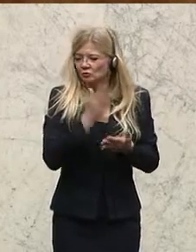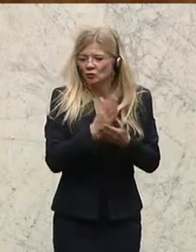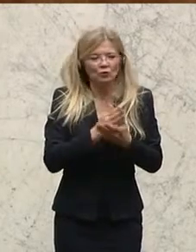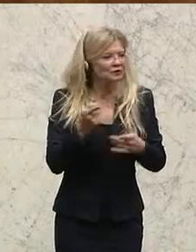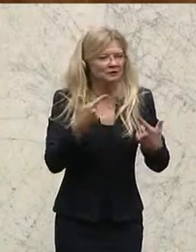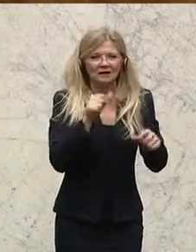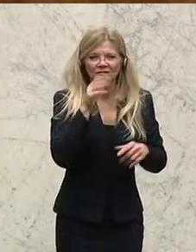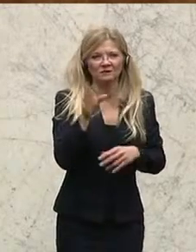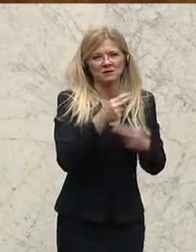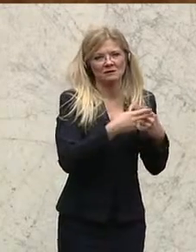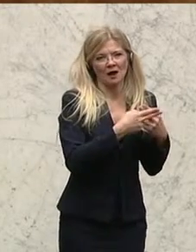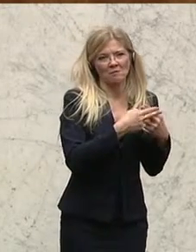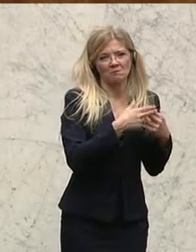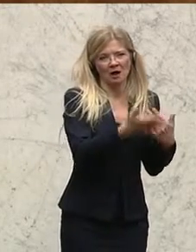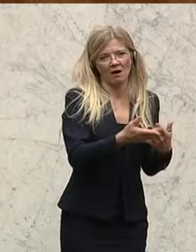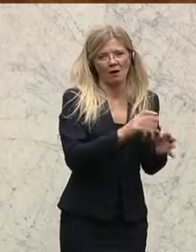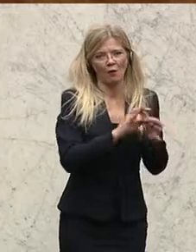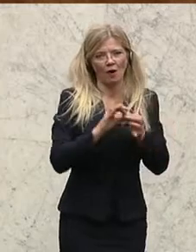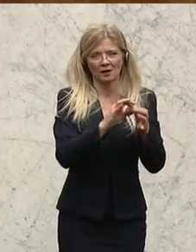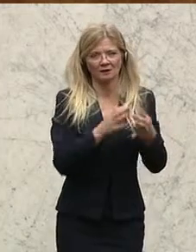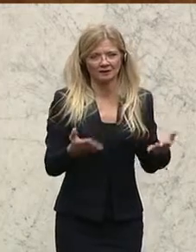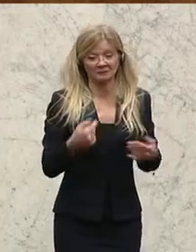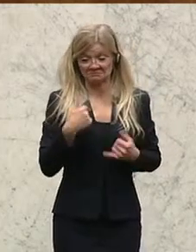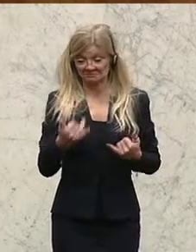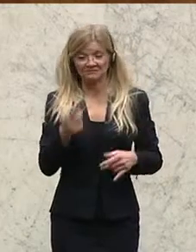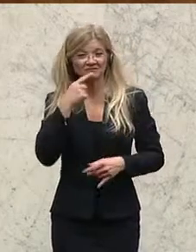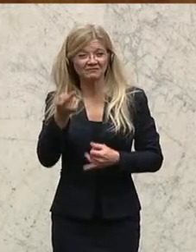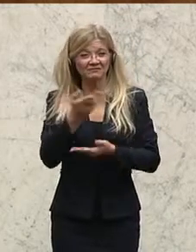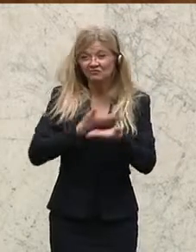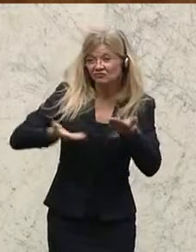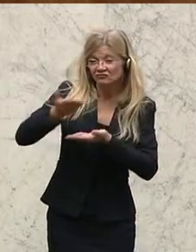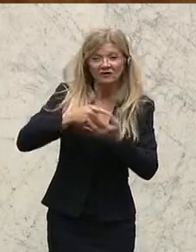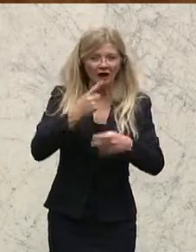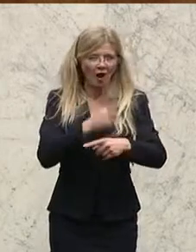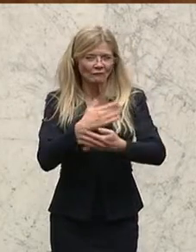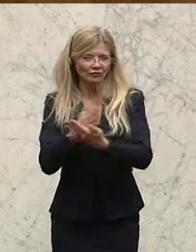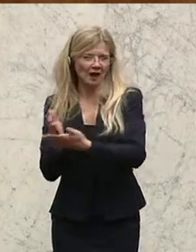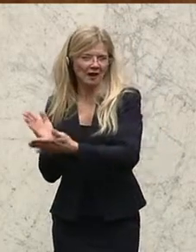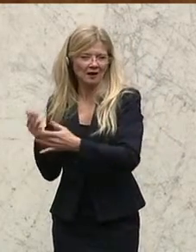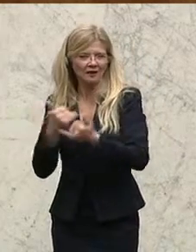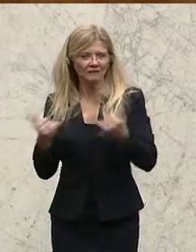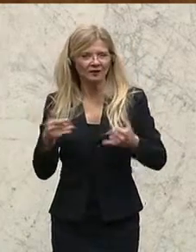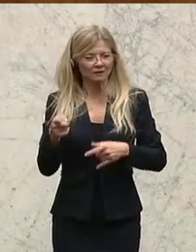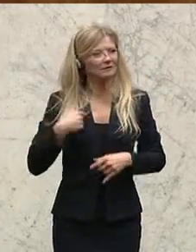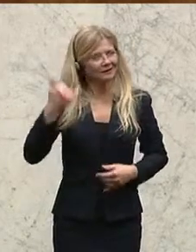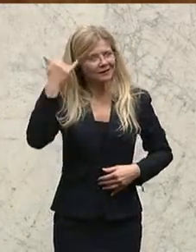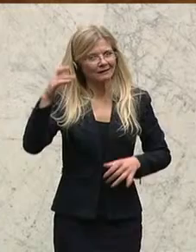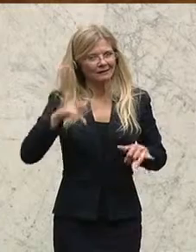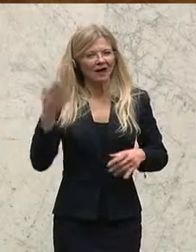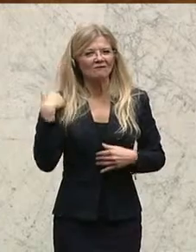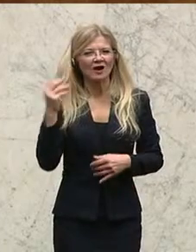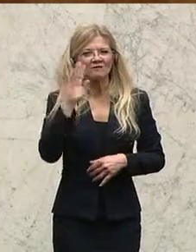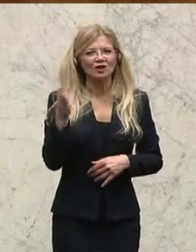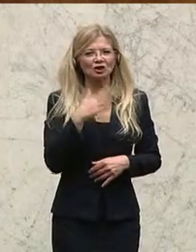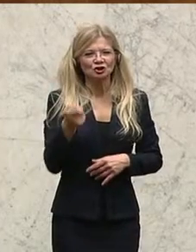Das Thema Sharing-Ökonomie ist ganz aktuell. Da habe ich gerade zuletzt einen Antrag gestellt, der im Wirtschaftsausschuss vertagt wurde. Wie wir Güter gemeinsam